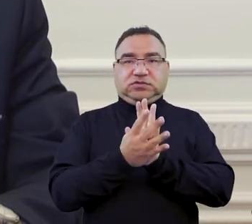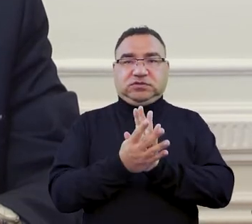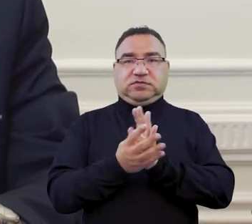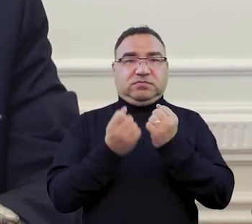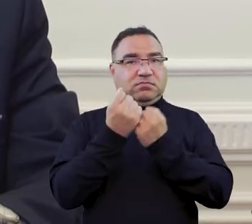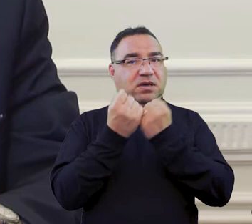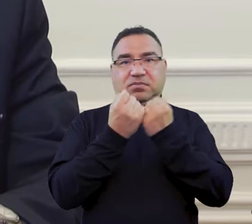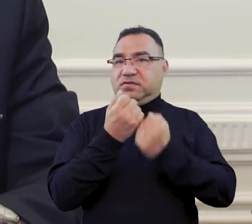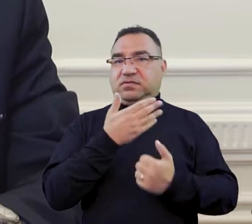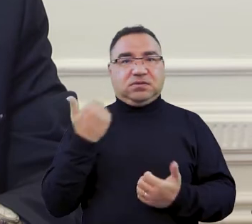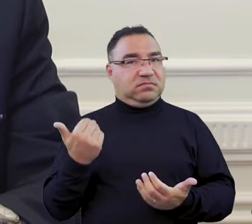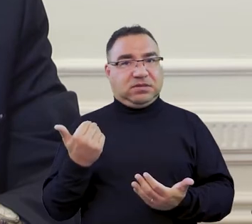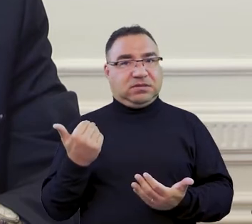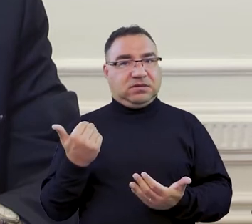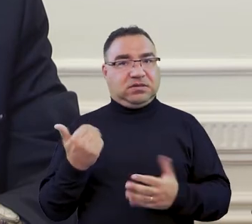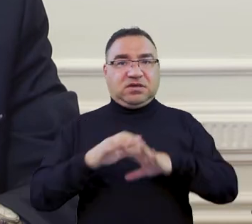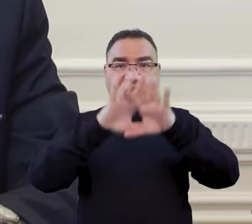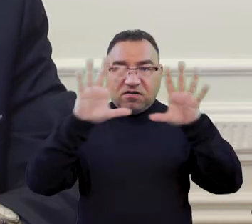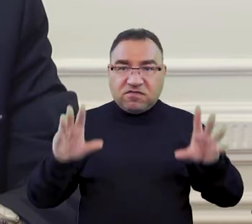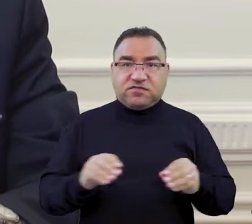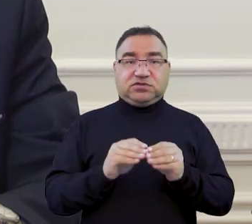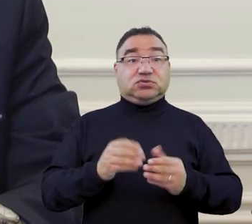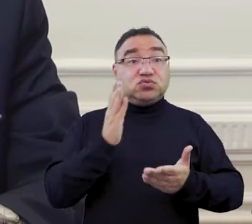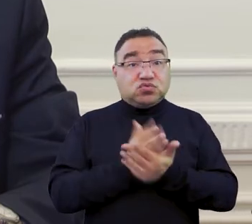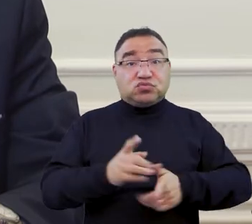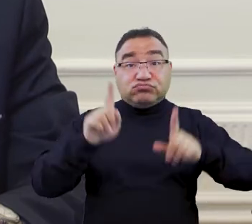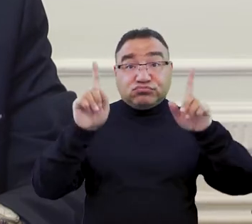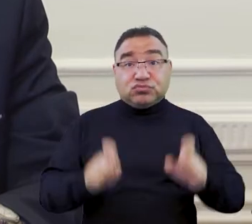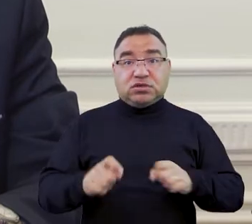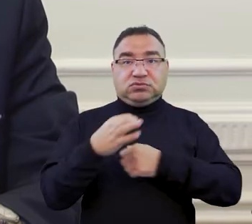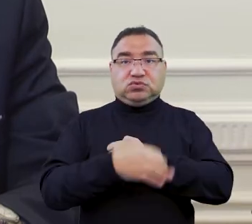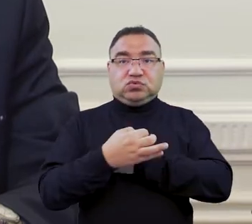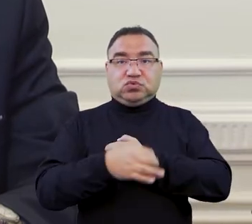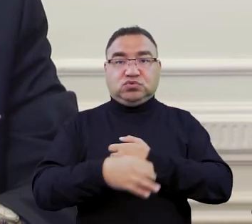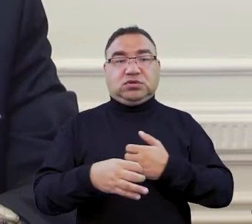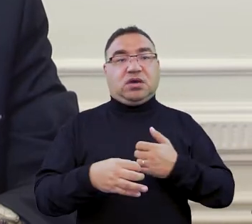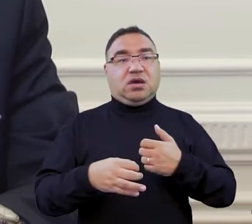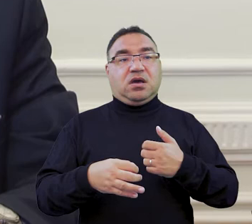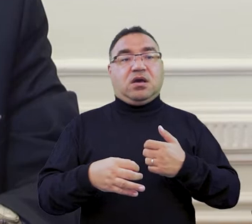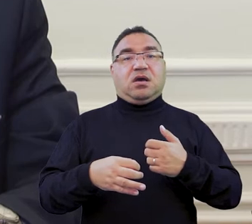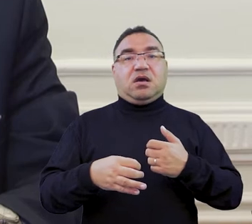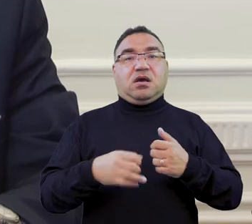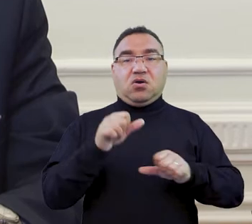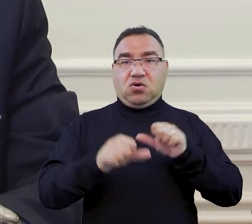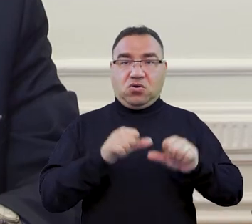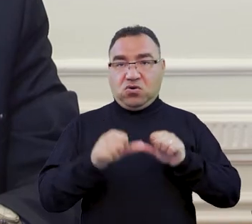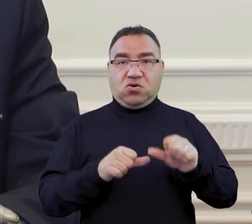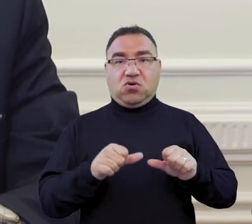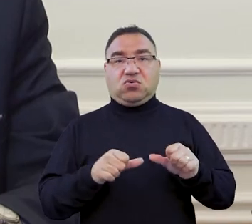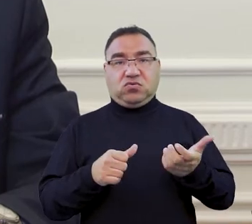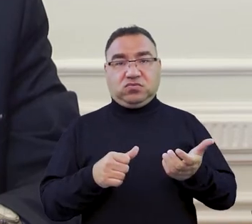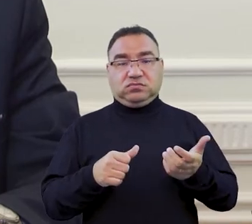wersji papierowej. Dlatego wszyscy rozpoczynający studia, kontynuujący w roku akademickim